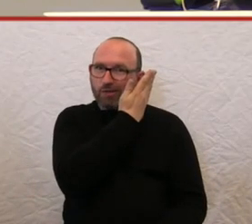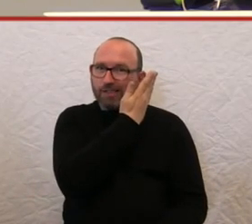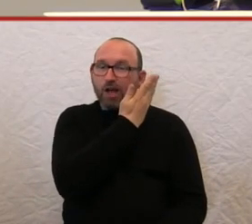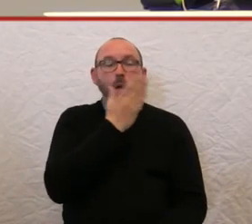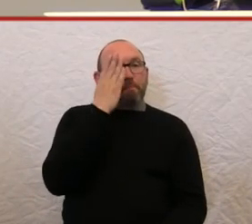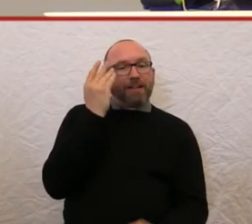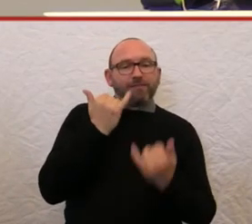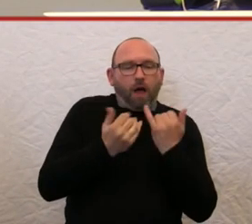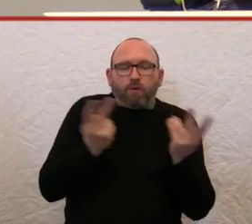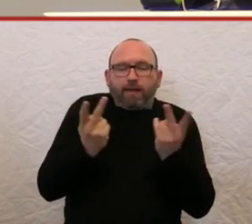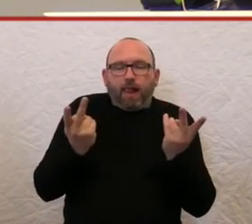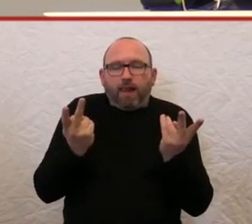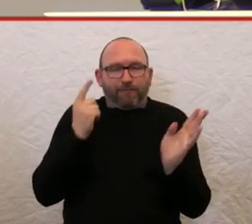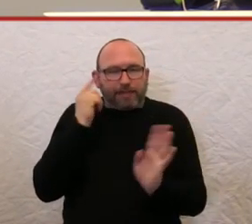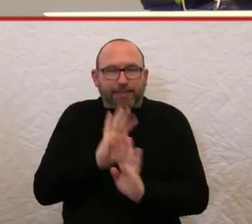Frau, man weiß es ja nicht.